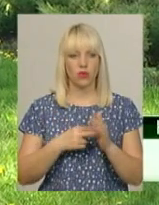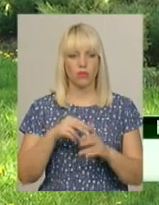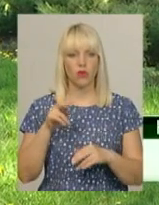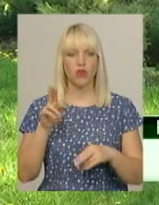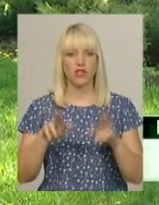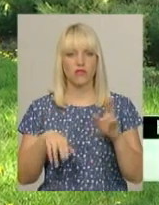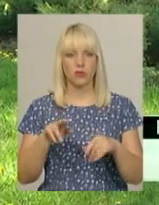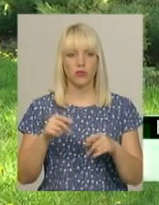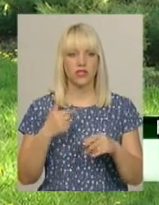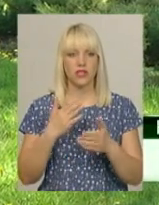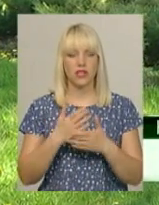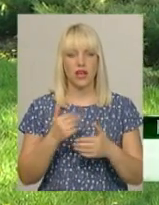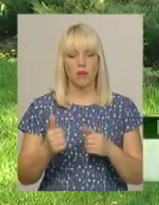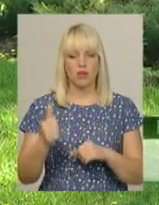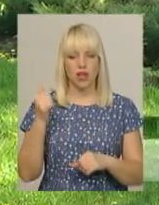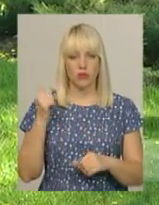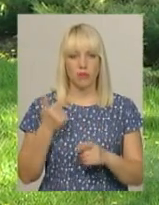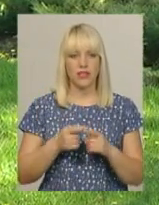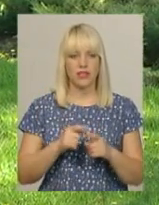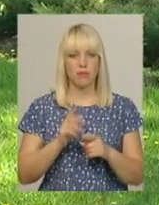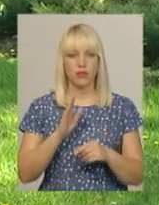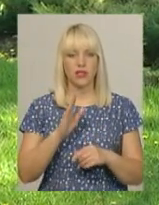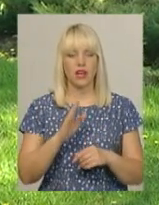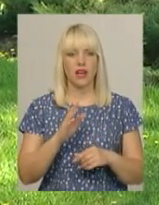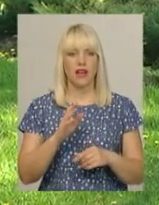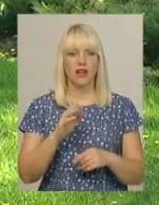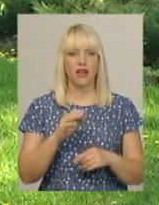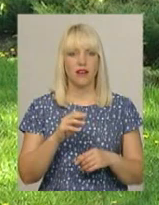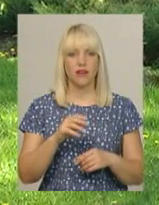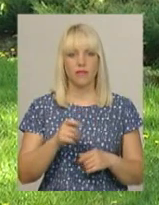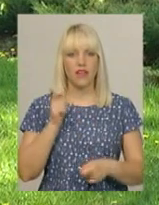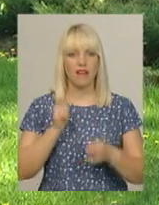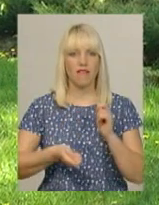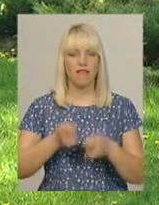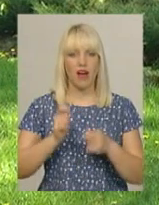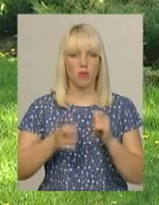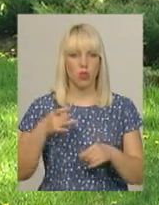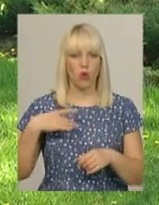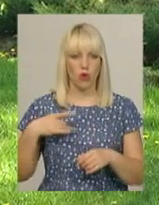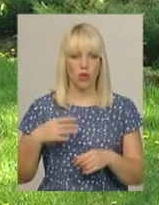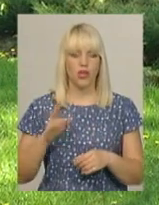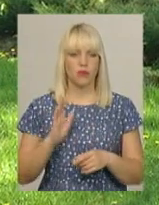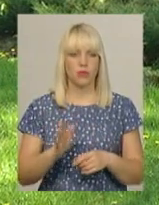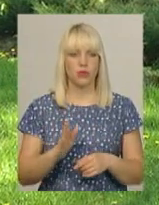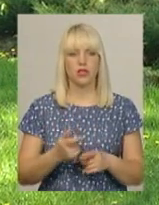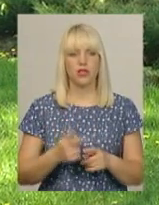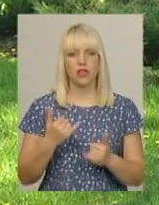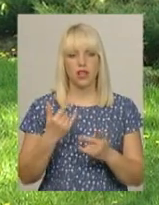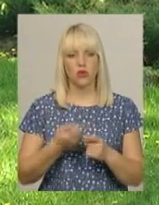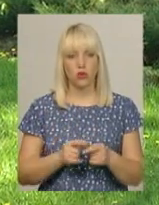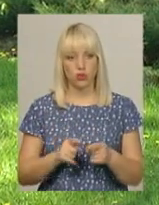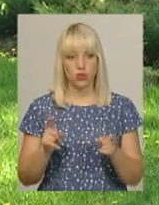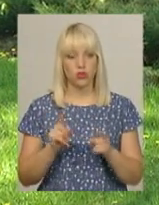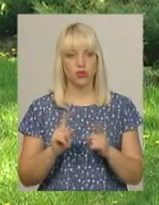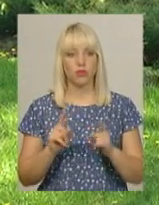Ресурси, які нам для цього знадобляться – це вапно, яке буде в основі нашої так званої фарби. Ми використовуємо вапно для того, щоб